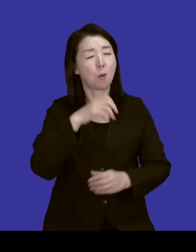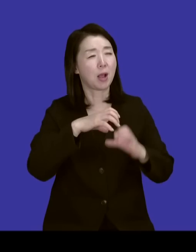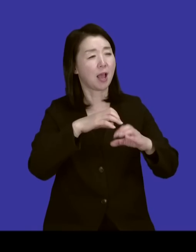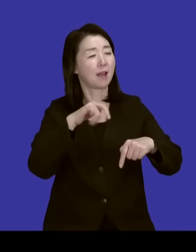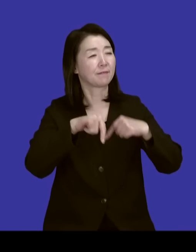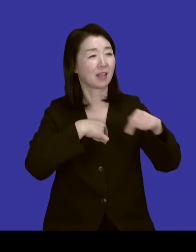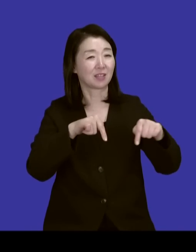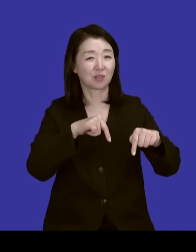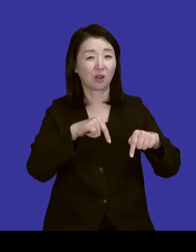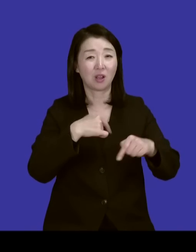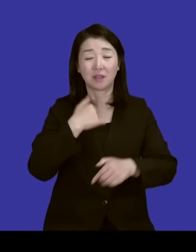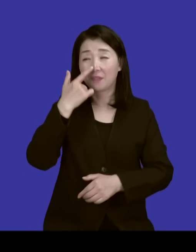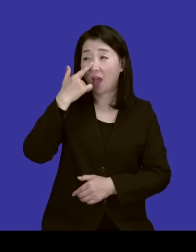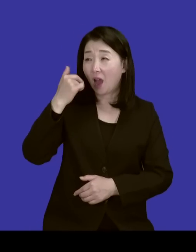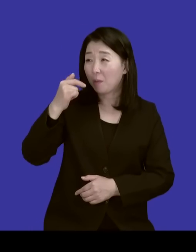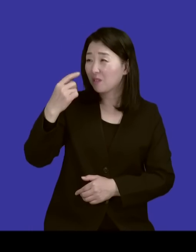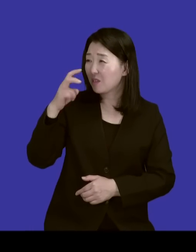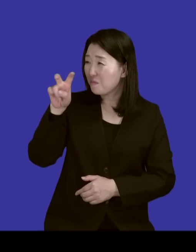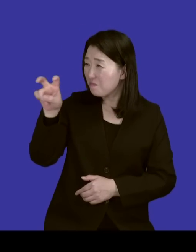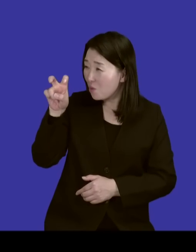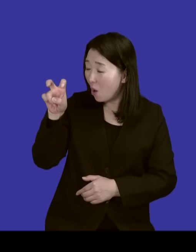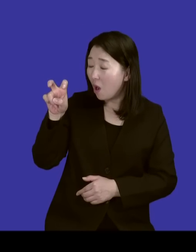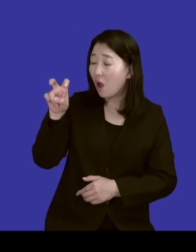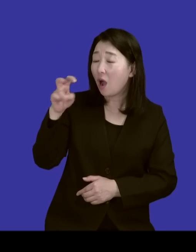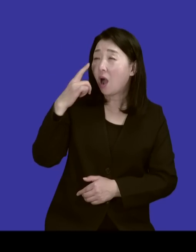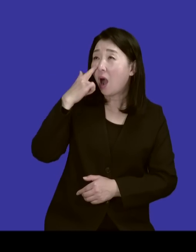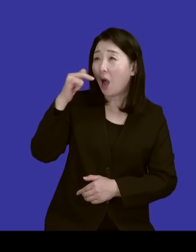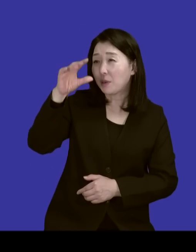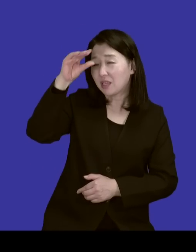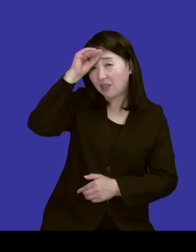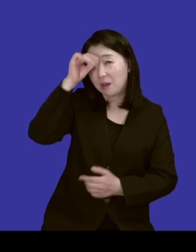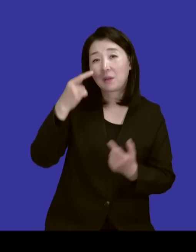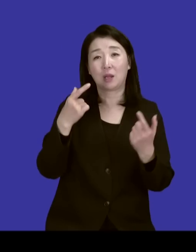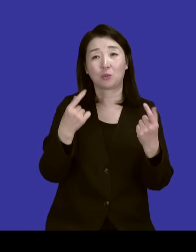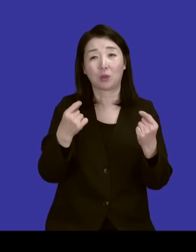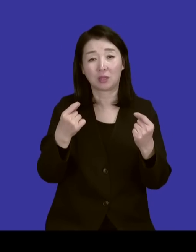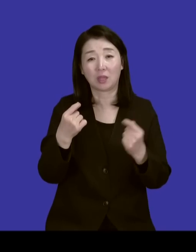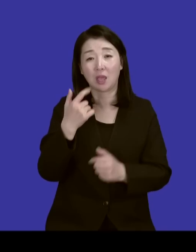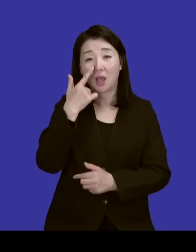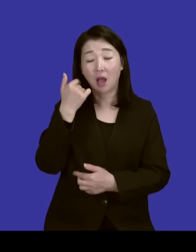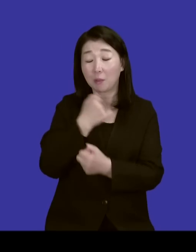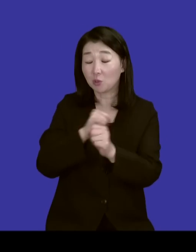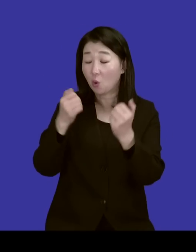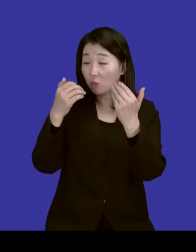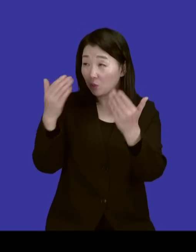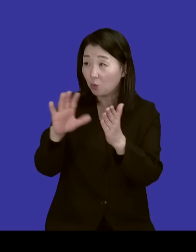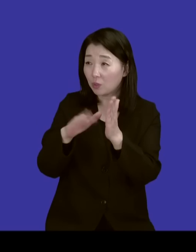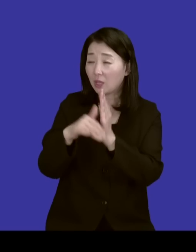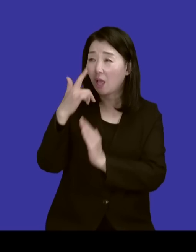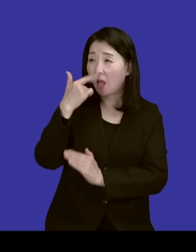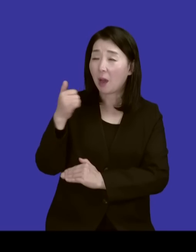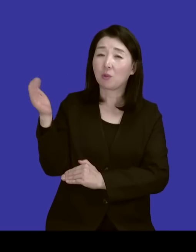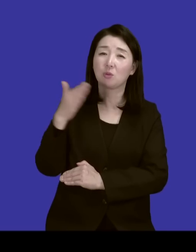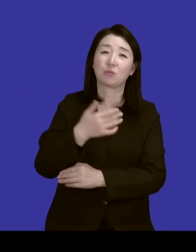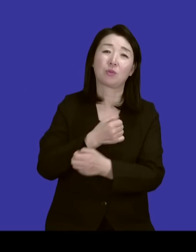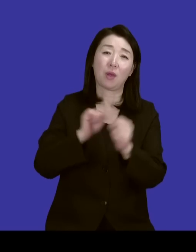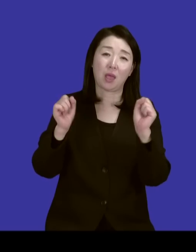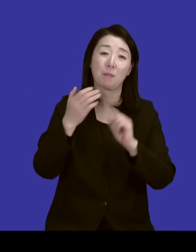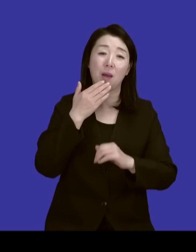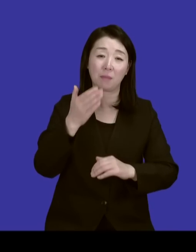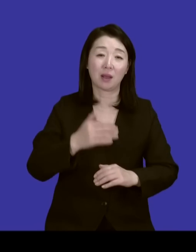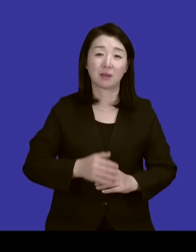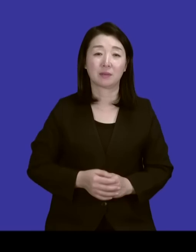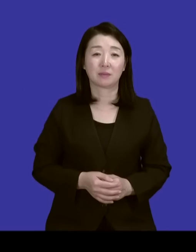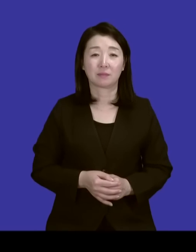아버지를 미워하는 사람은 꼭 아버지를 담습니다. 아버지를 용서해야 아버지로부터 해방이 되죠. 화면이네요.